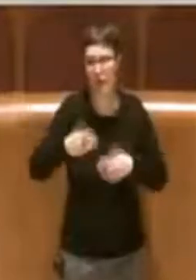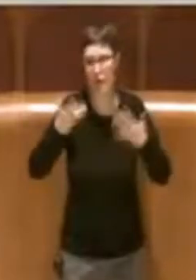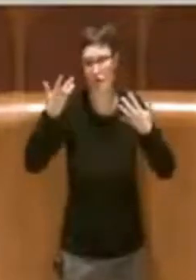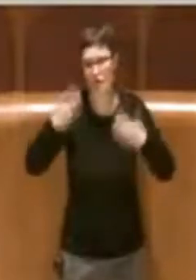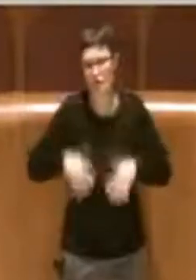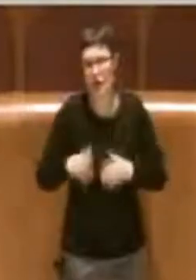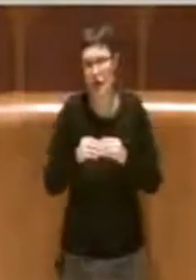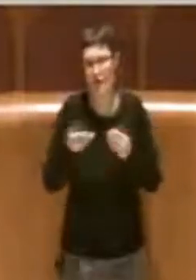mozione. Grazie.